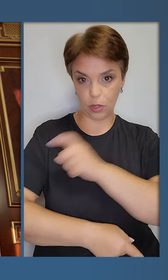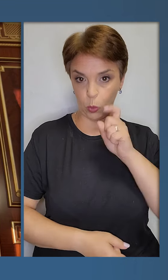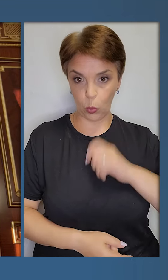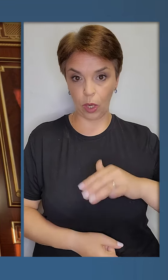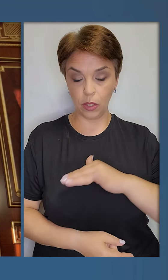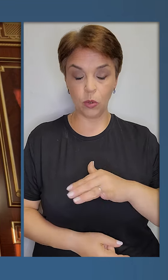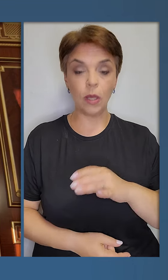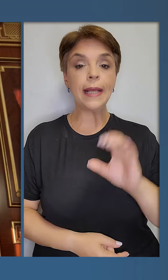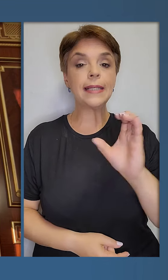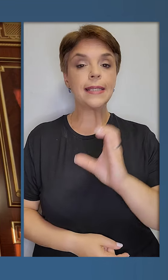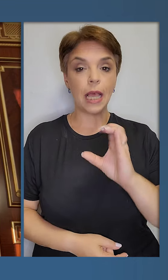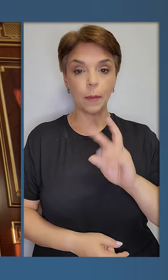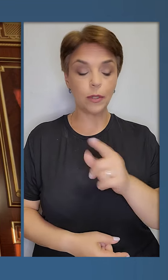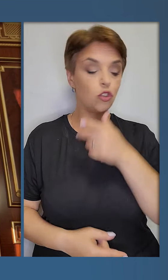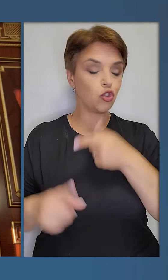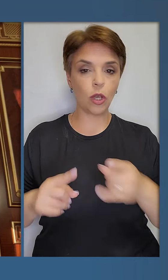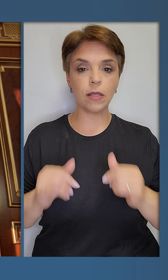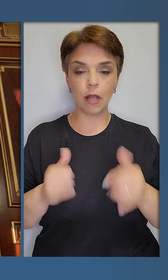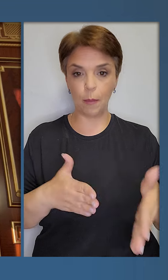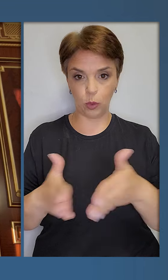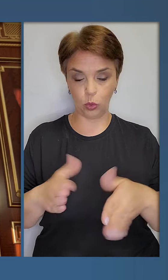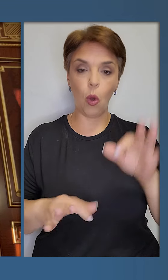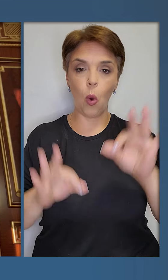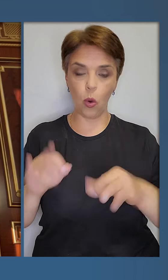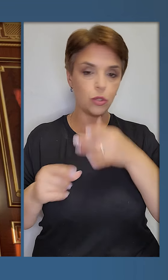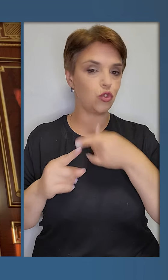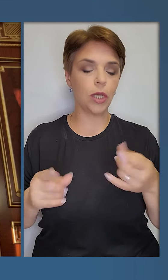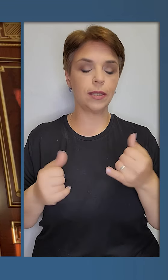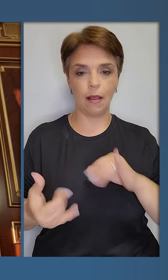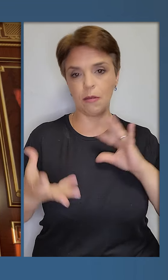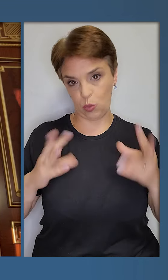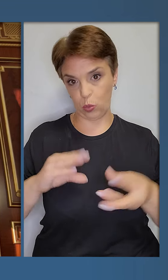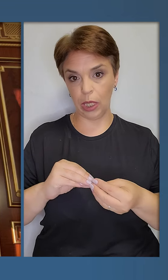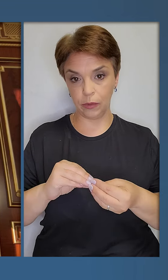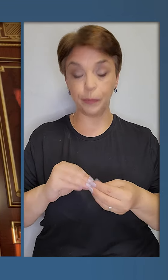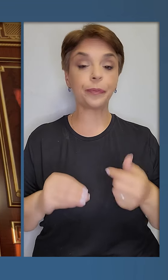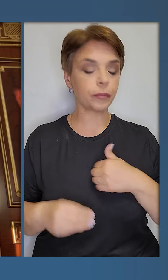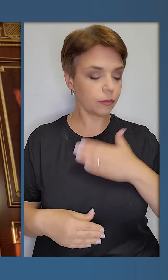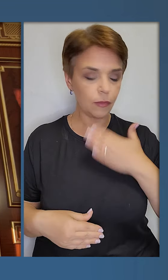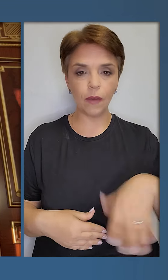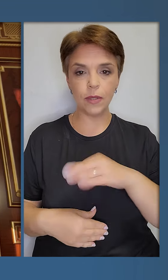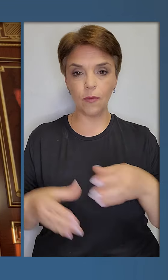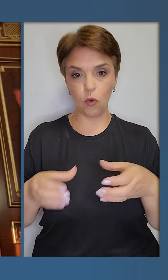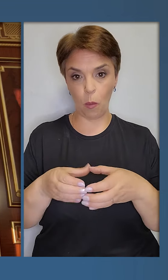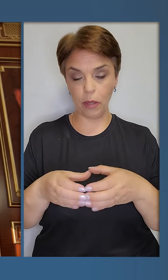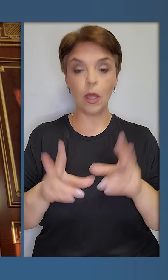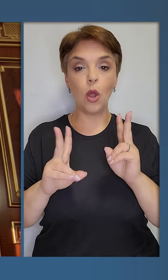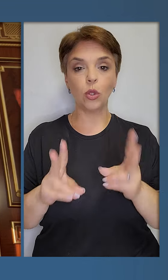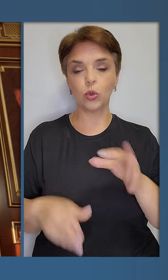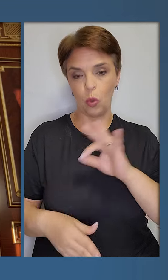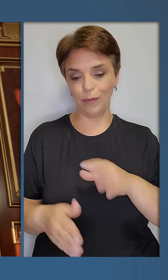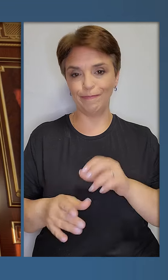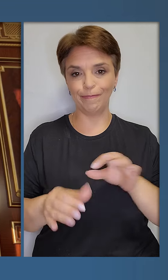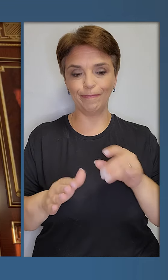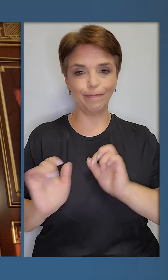посилить Україну. Серпень – час для підготовки, осінь – час для результатів. Я вдячний усім в команді,